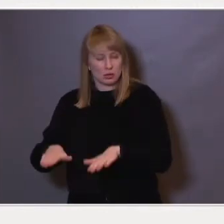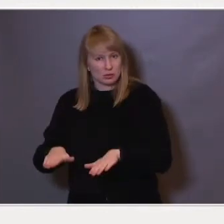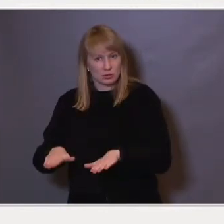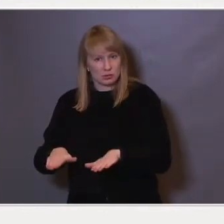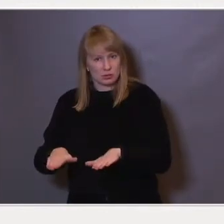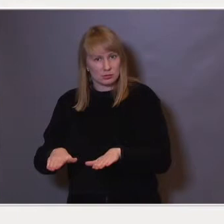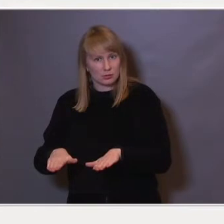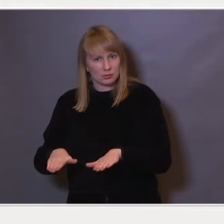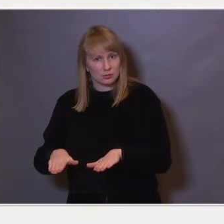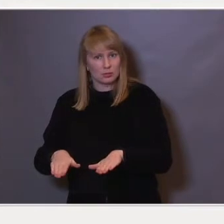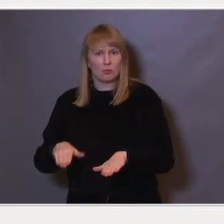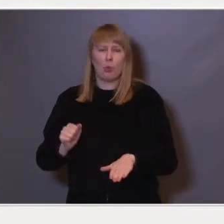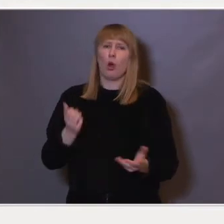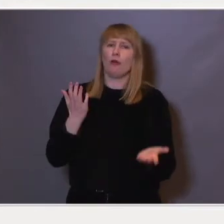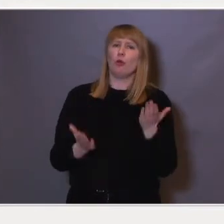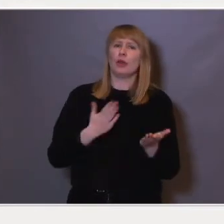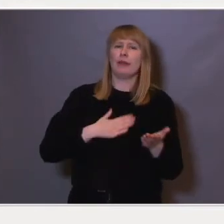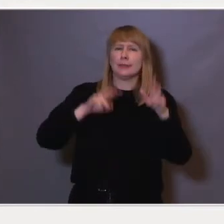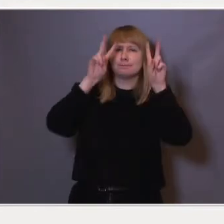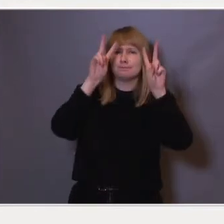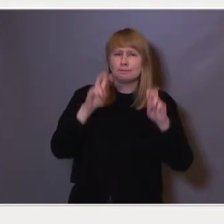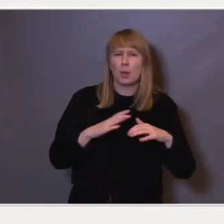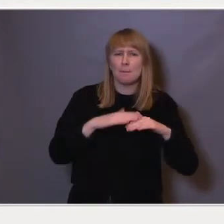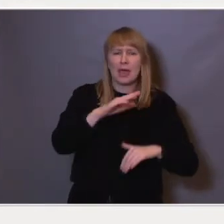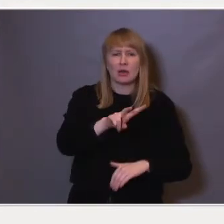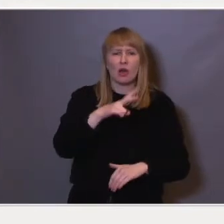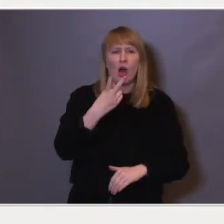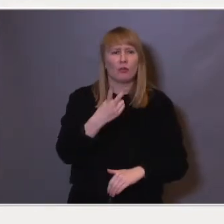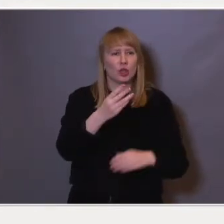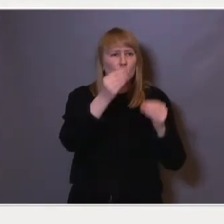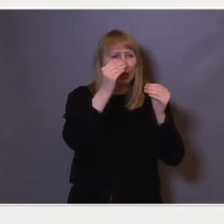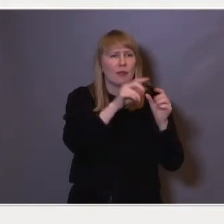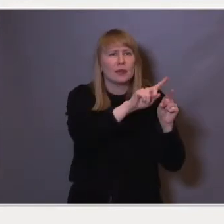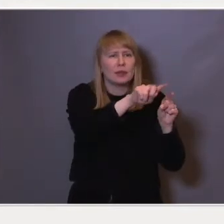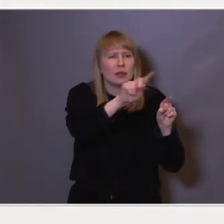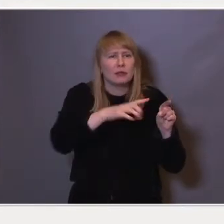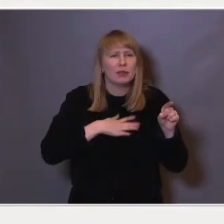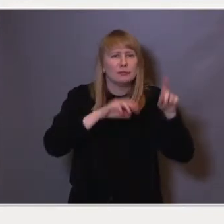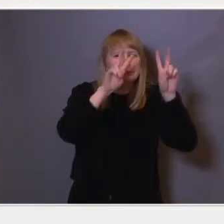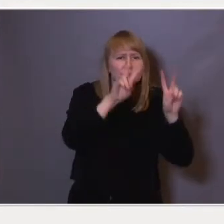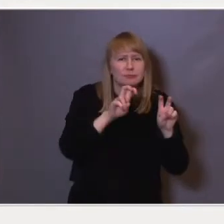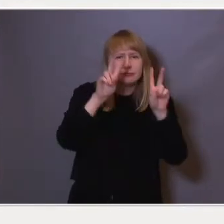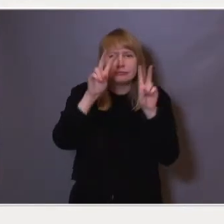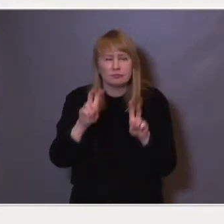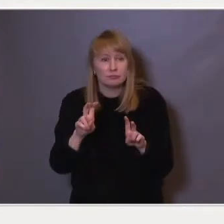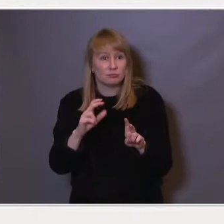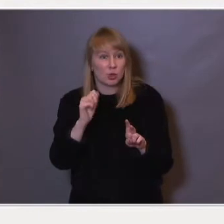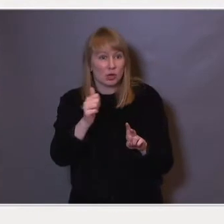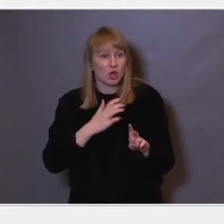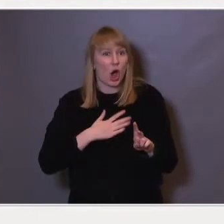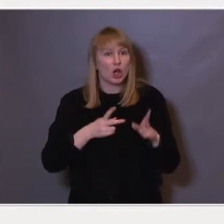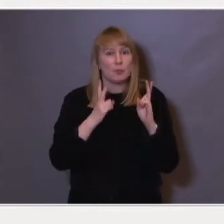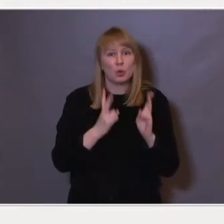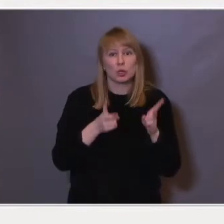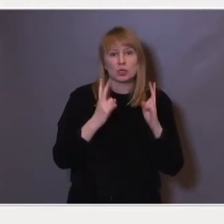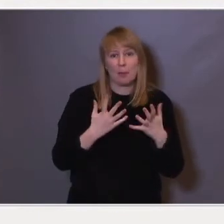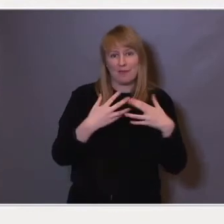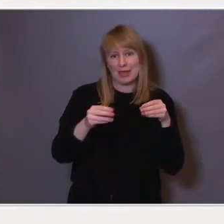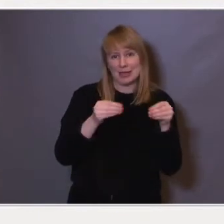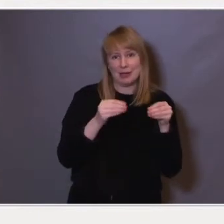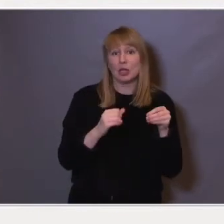Og man vurderer å granske også andre utdanninger for å se om man har brukt dette